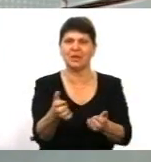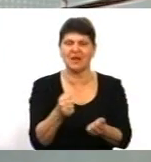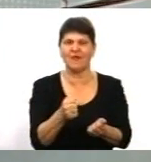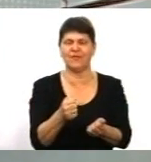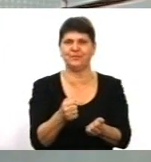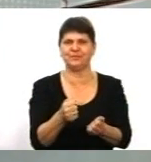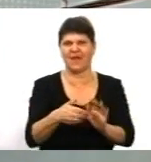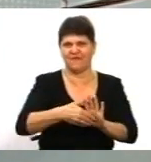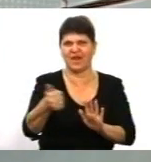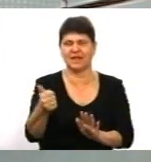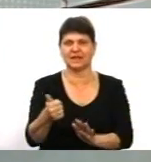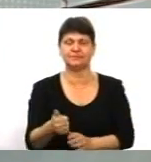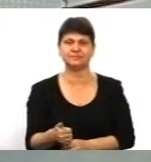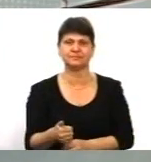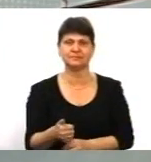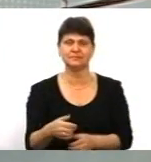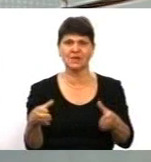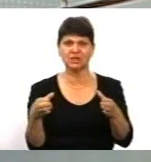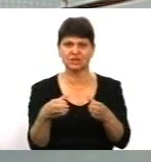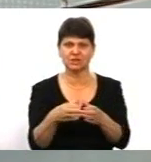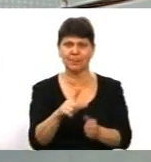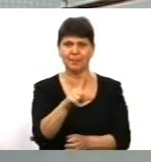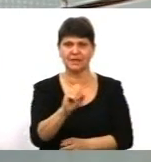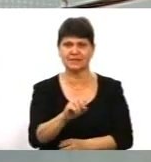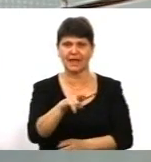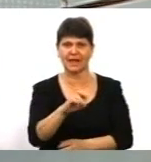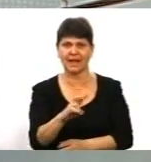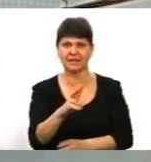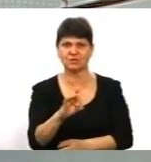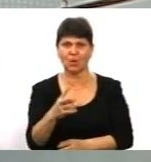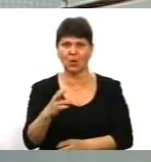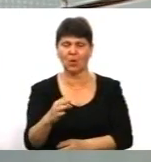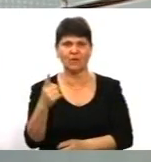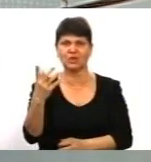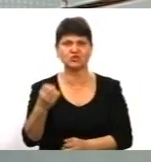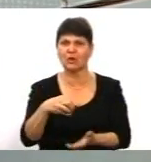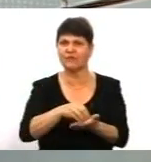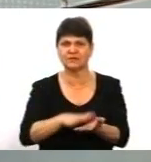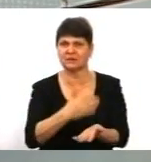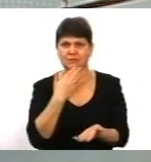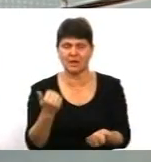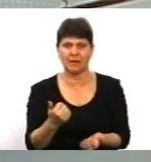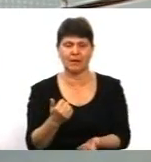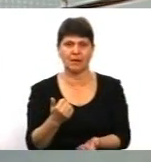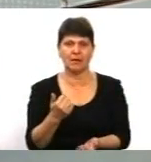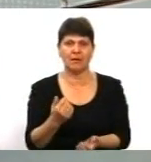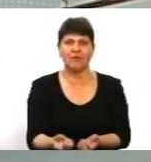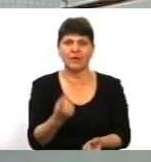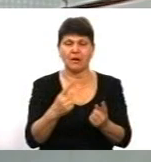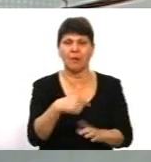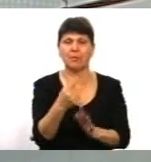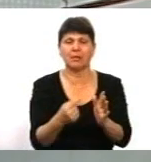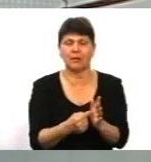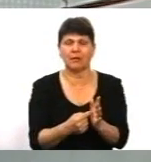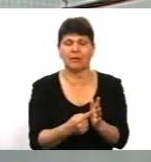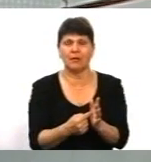штабу Зеленського заявляє, що вони ще не визначилися. Тоді виникає питання, якщо вони не визначилися, навіщо цей ролик і